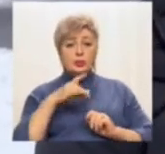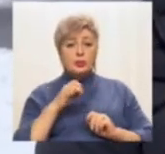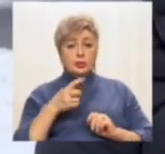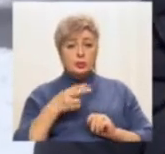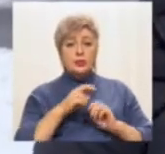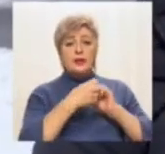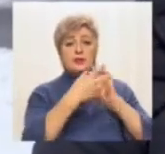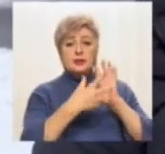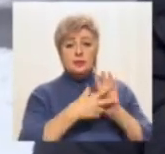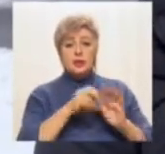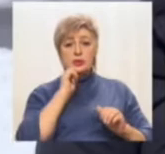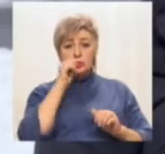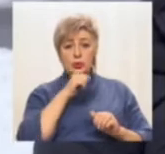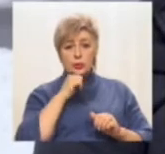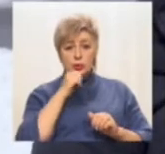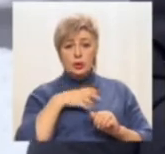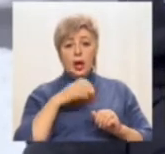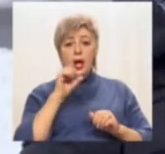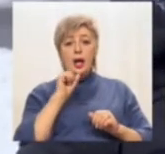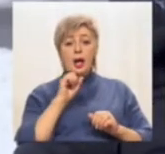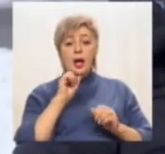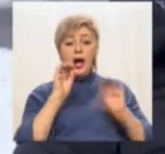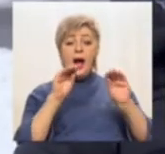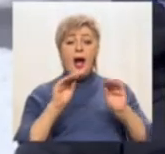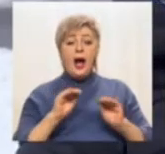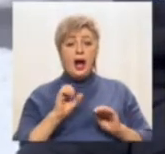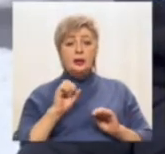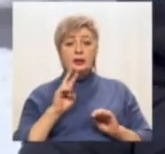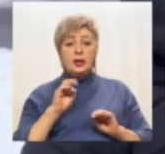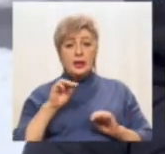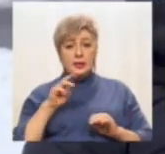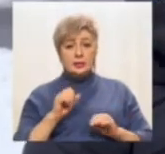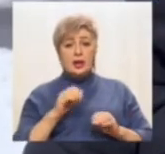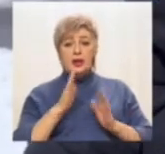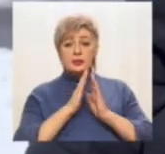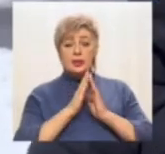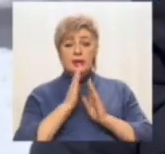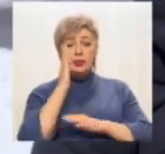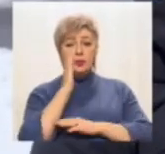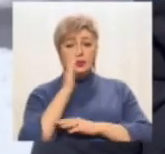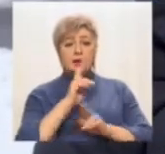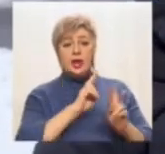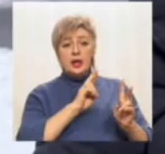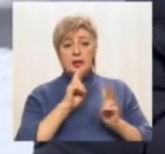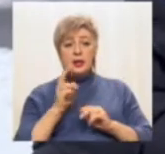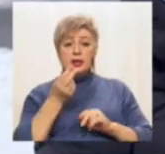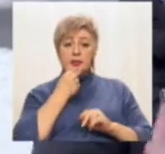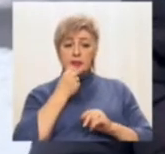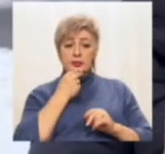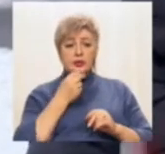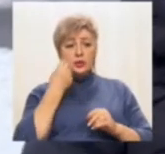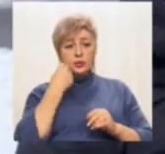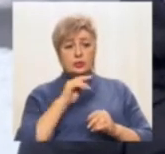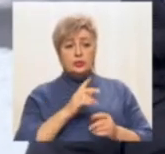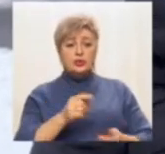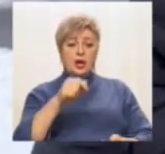року анкета з проханням проголосувати, які харчові продукти прийнятні саме для